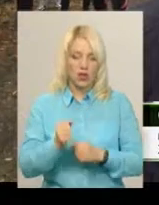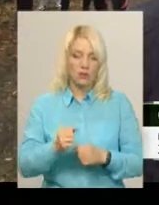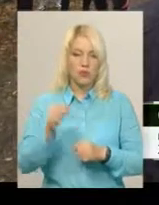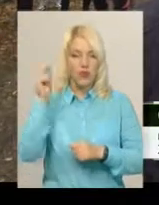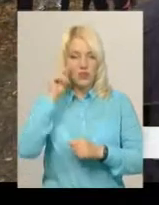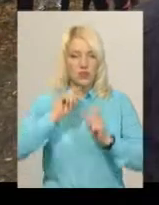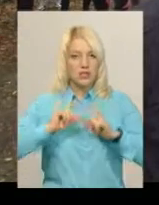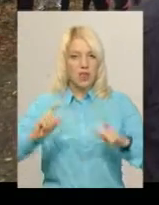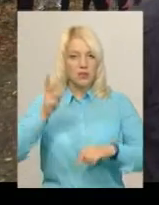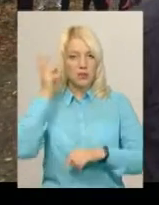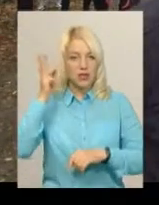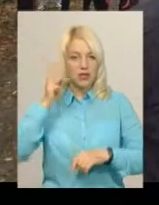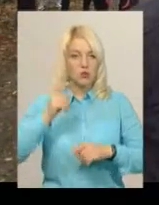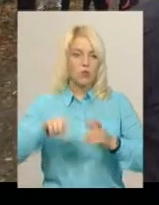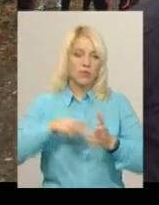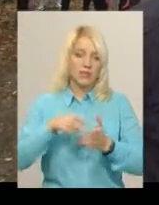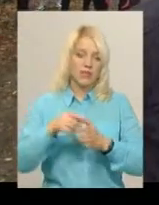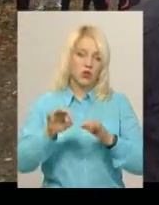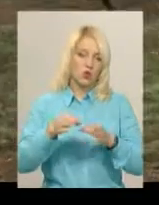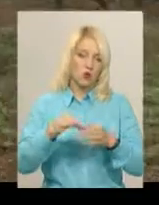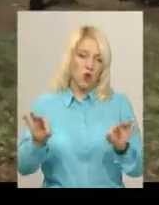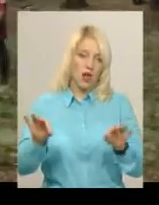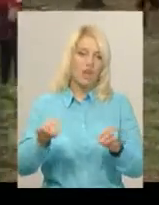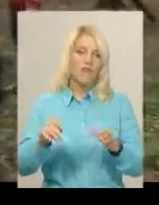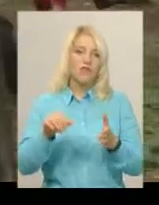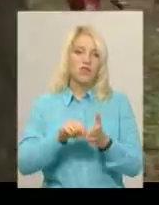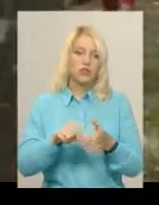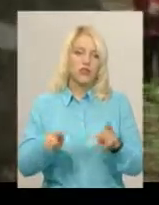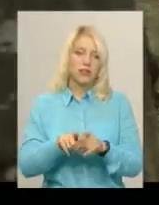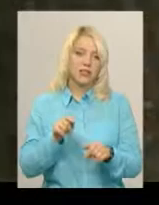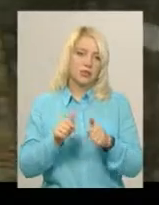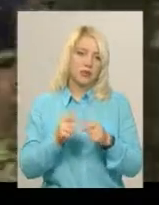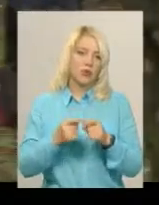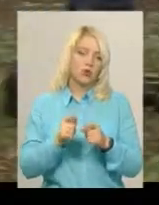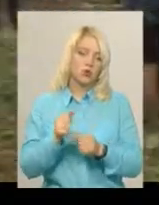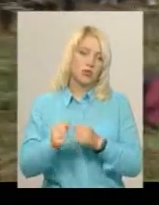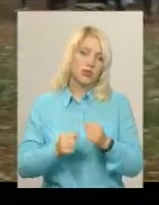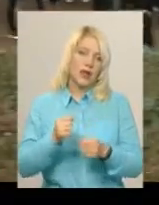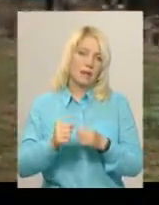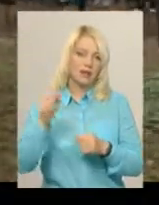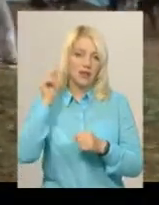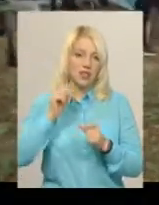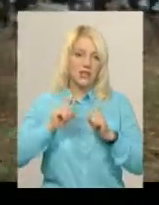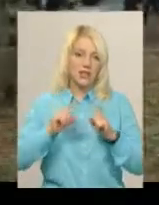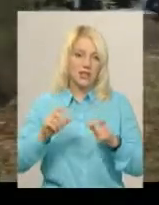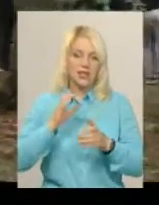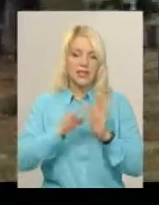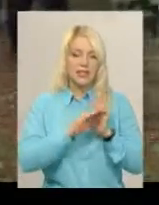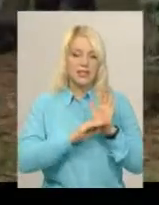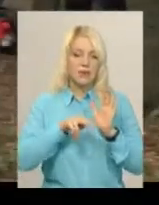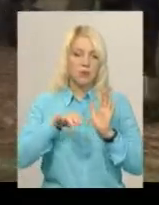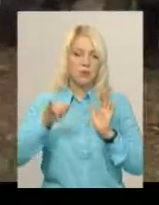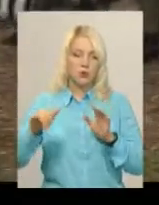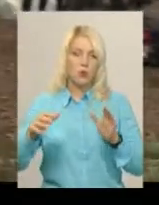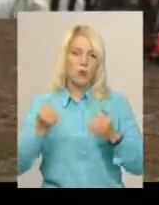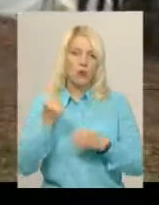вона дозволяла виступати в таких змаганнях. У цьому забігу серед учениць навчальних закладів системи профтехосвіти перемогла Катерина